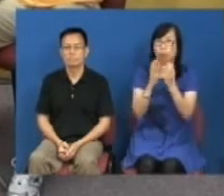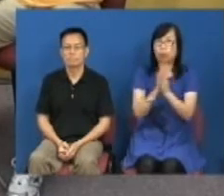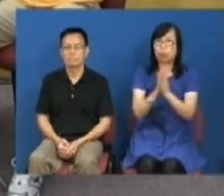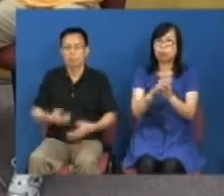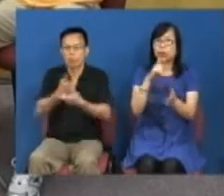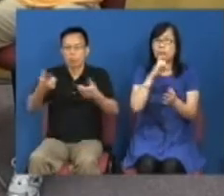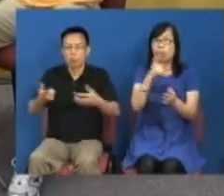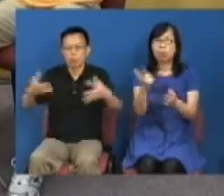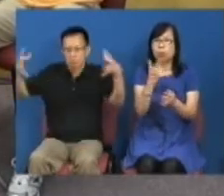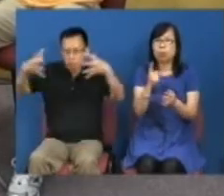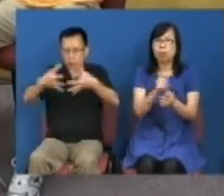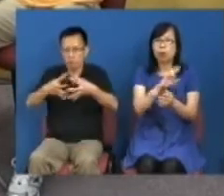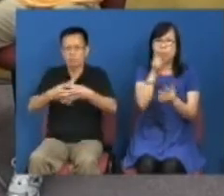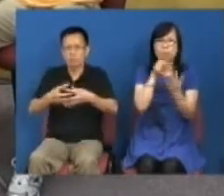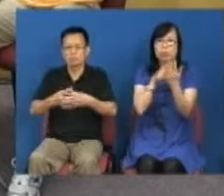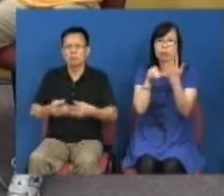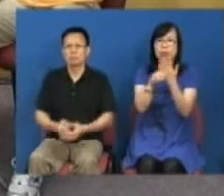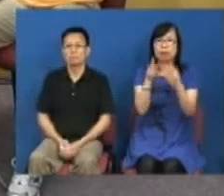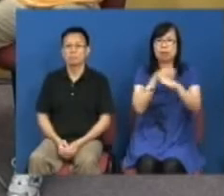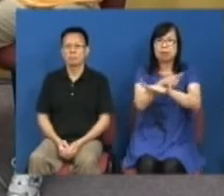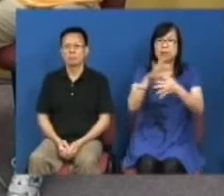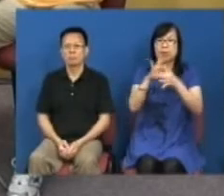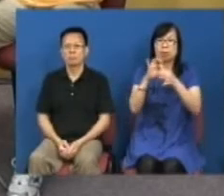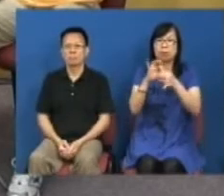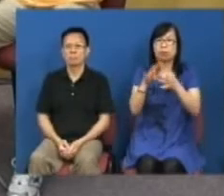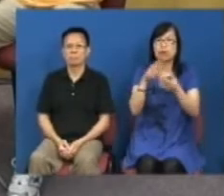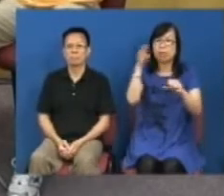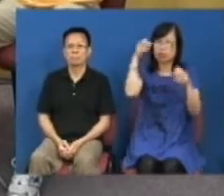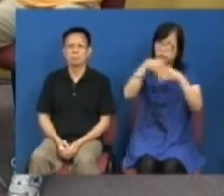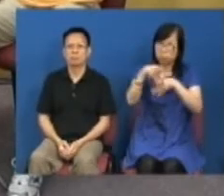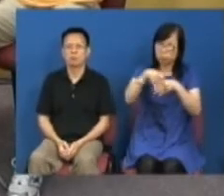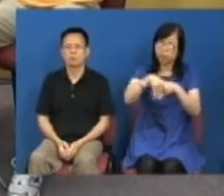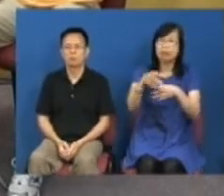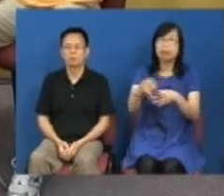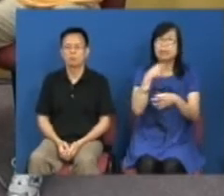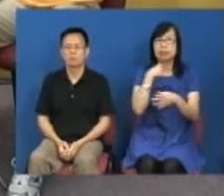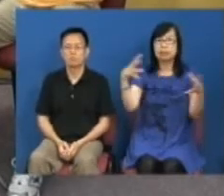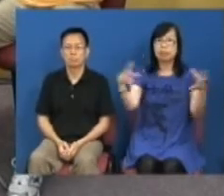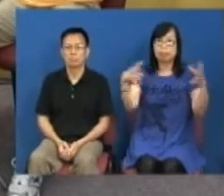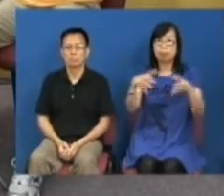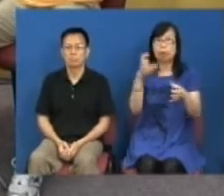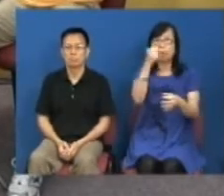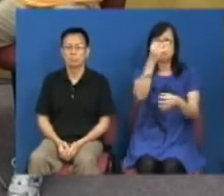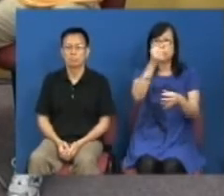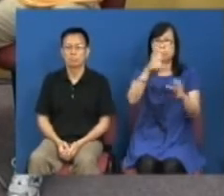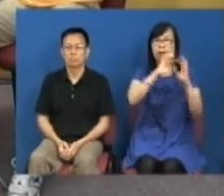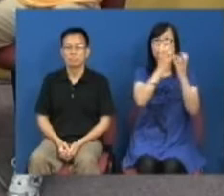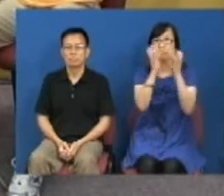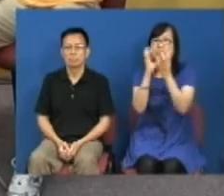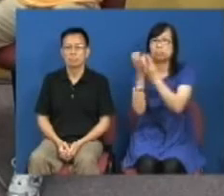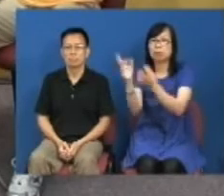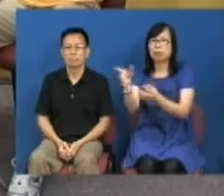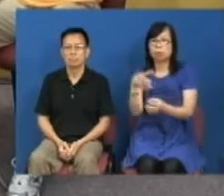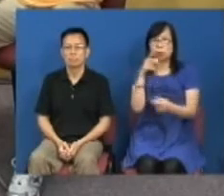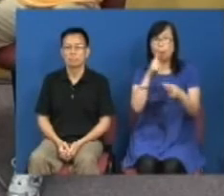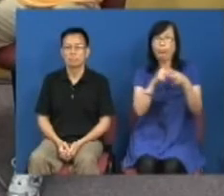过社团条例是向政府去注册集结超过50个民间团体在一起所以民阵就算